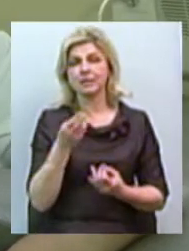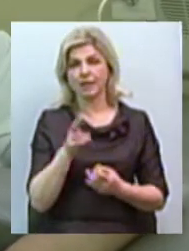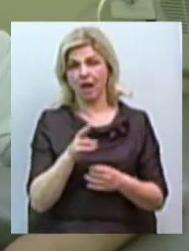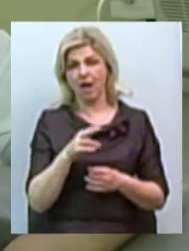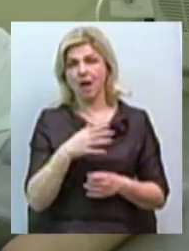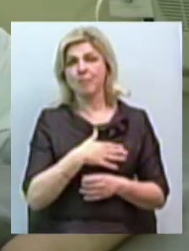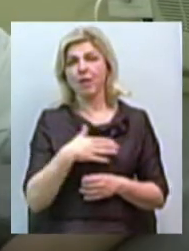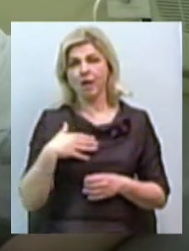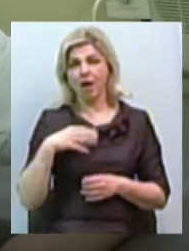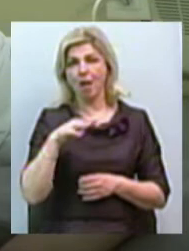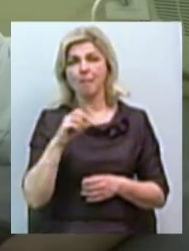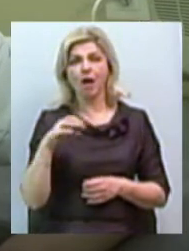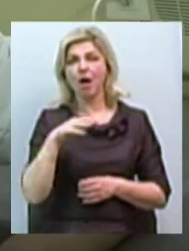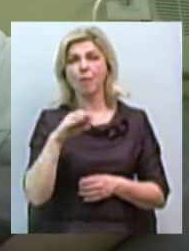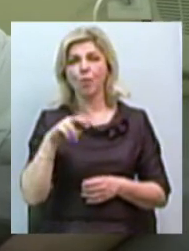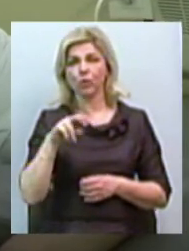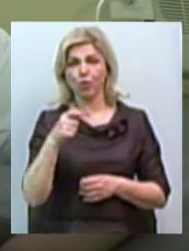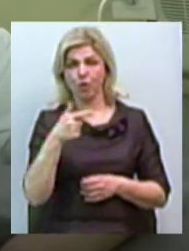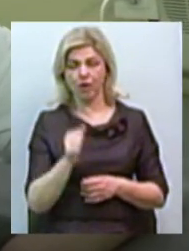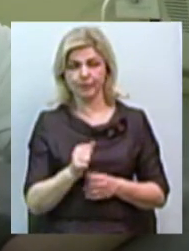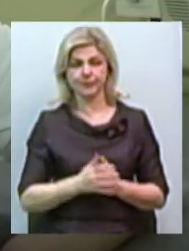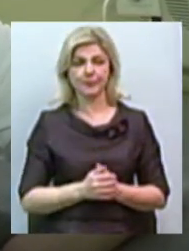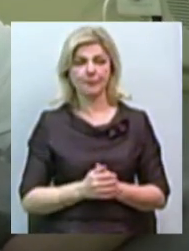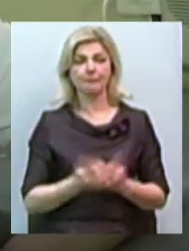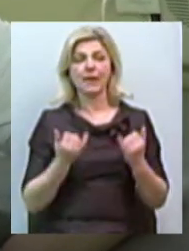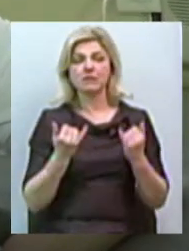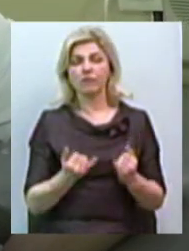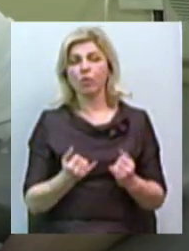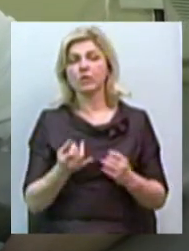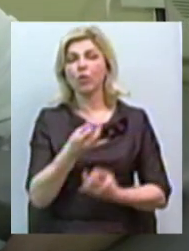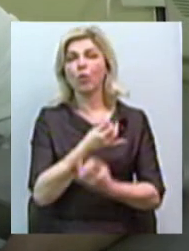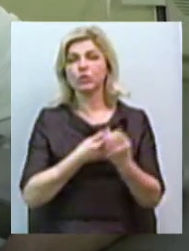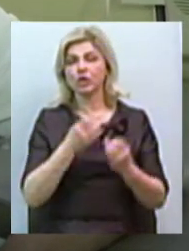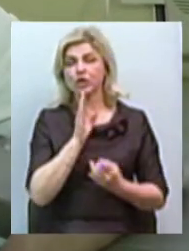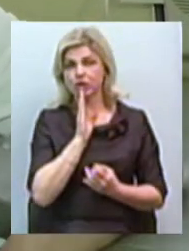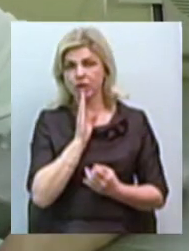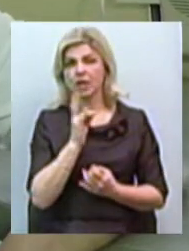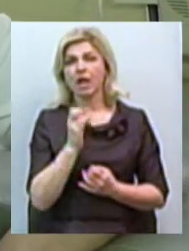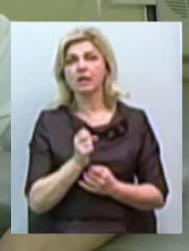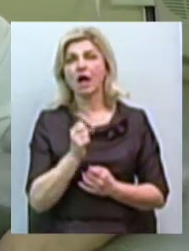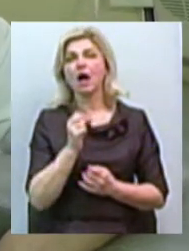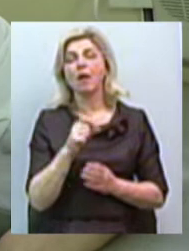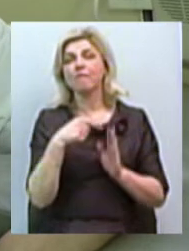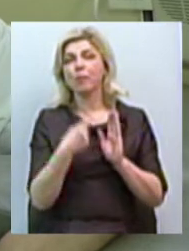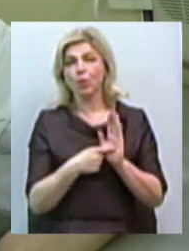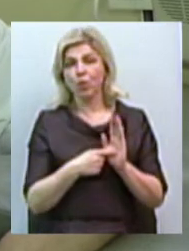осмотр жінок на предмет виявлення пухлин молочної залози.